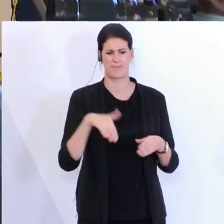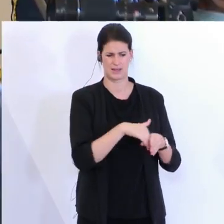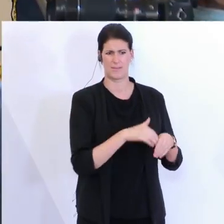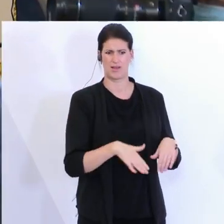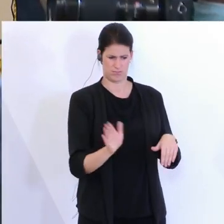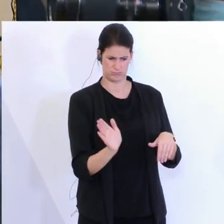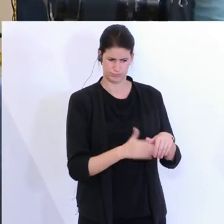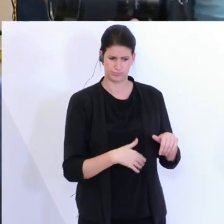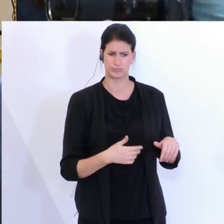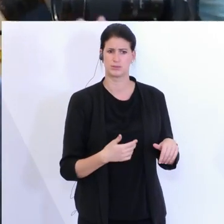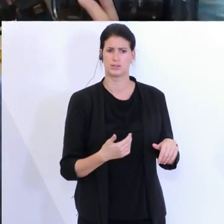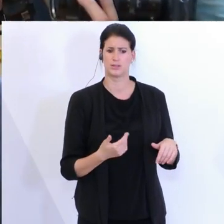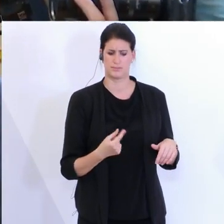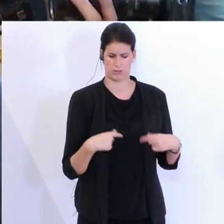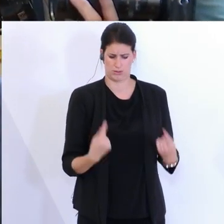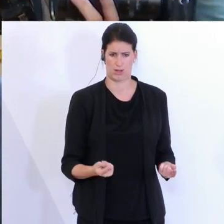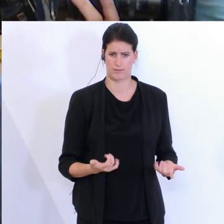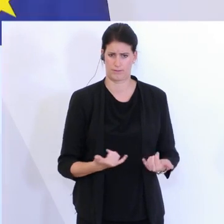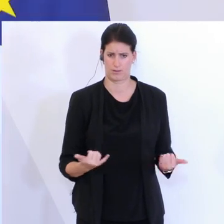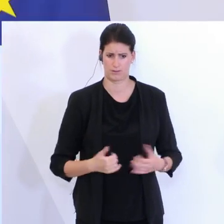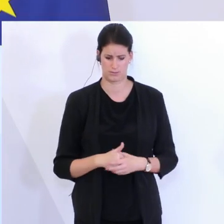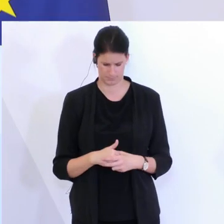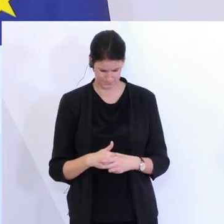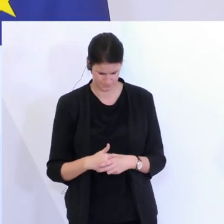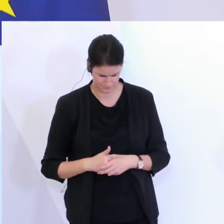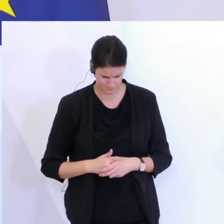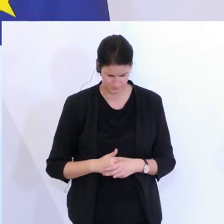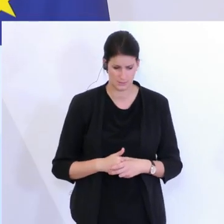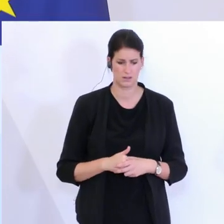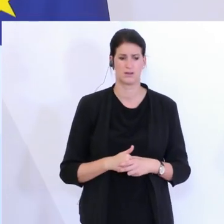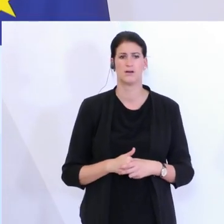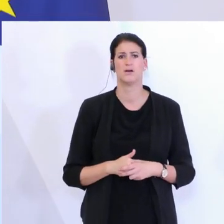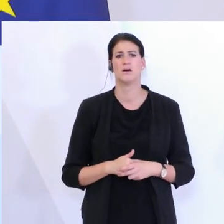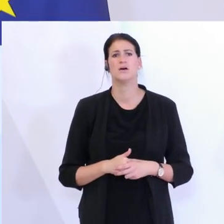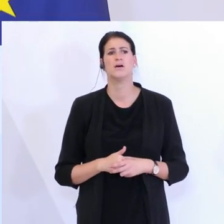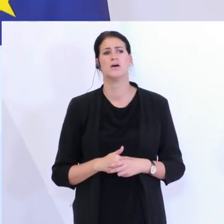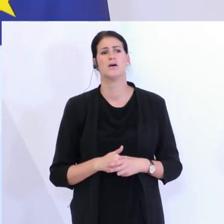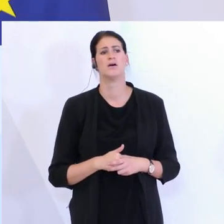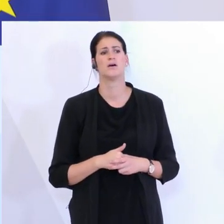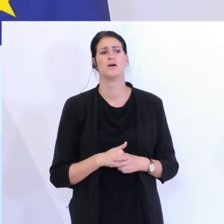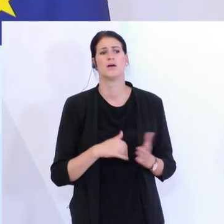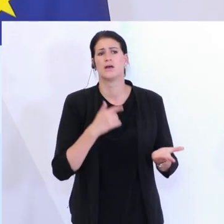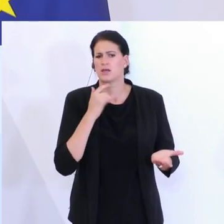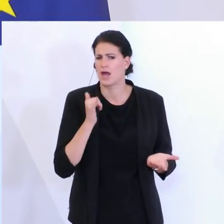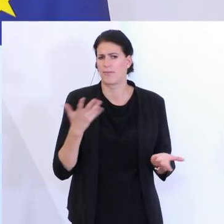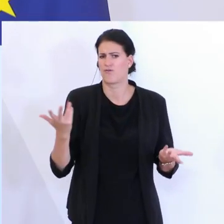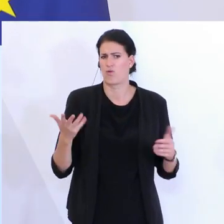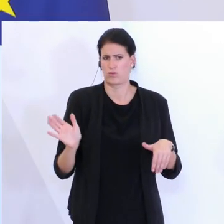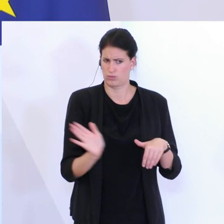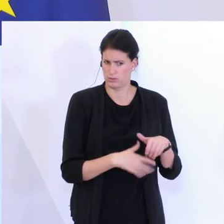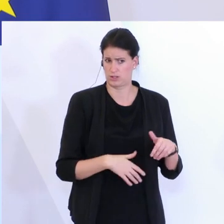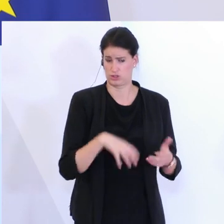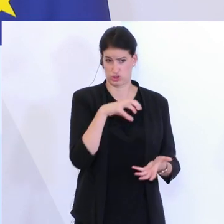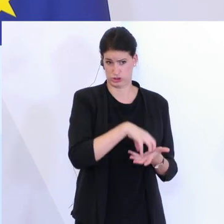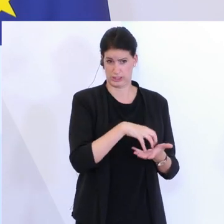Zunrundbarkeitsbestimmungen ändern? Ja, aber wo sind die Mitarbeiter gekündigt worden? Grosso modo im städtischen Bereich oder in Bereichen, wo